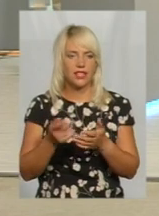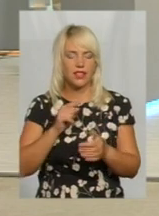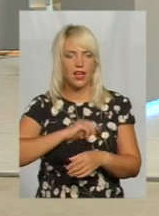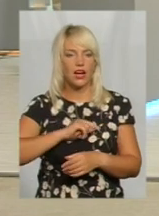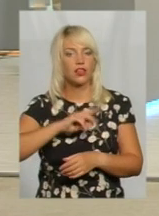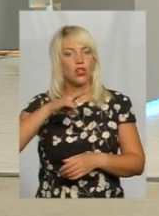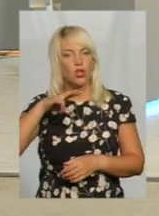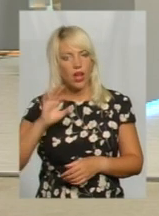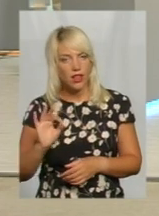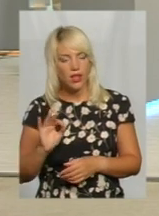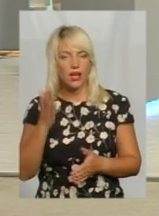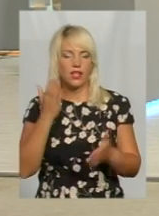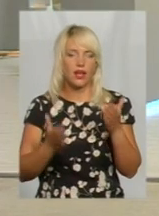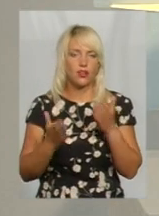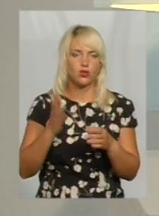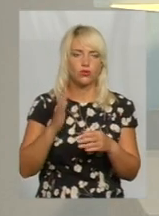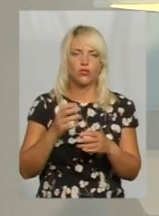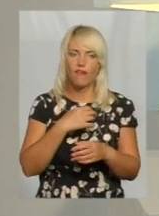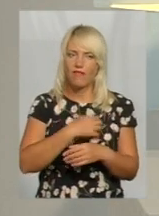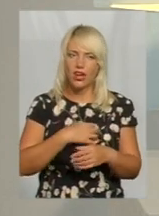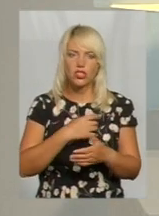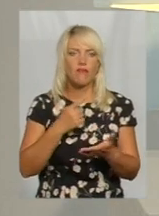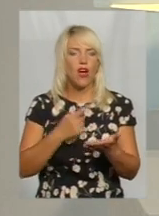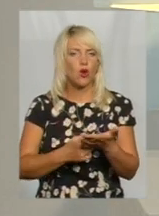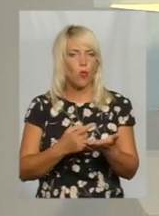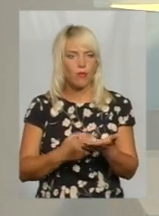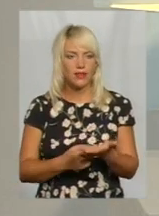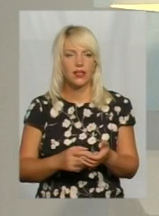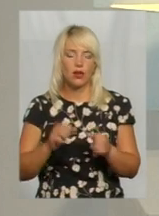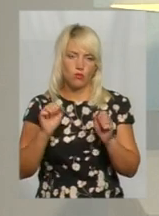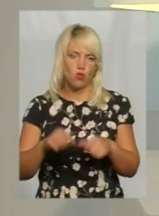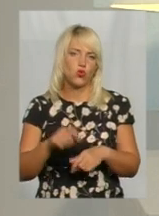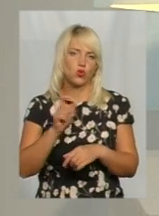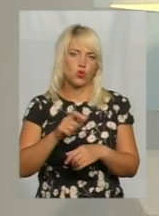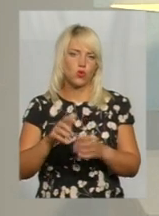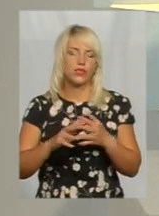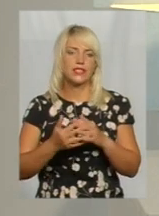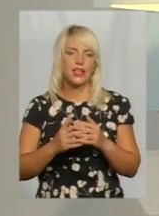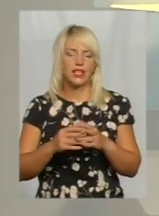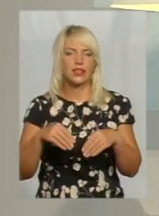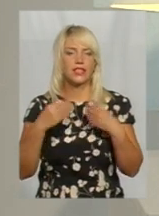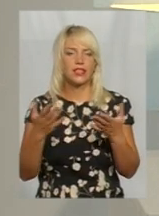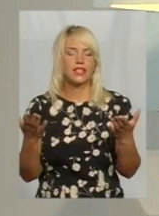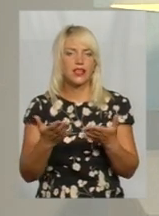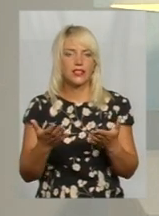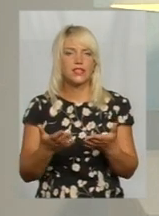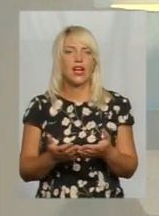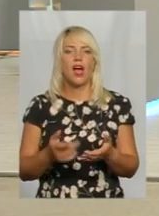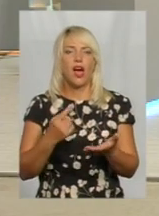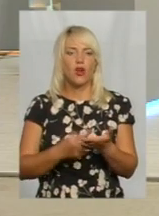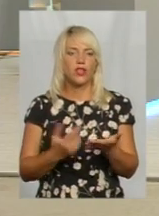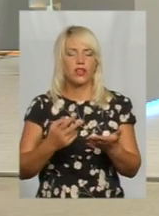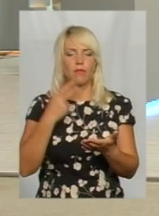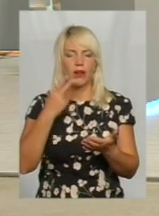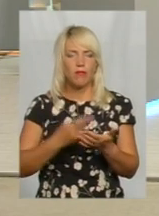але, якщо будуть дуже важливі аргументи, можуть жителі села якісь навести аргументи, які передбачені